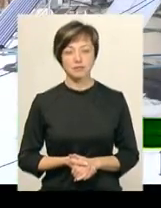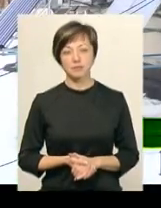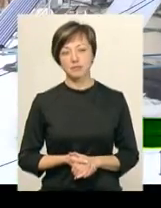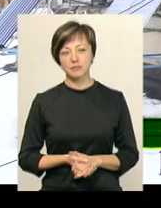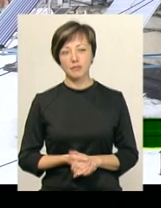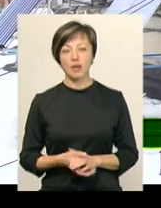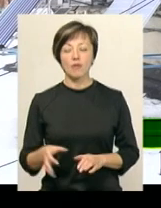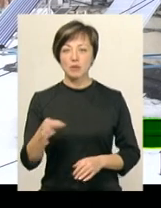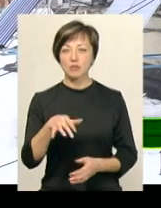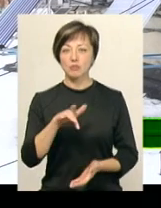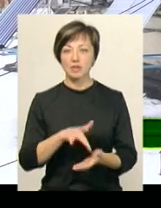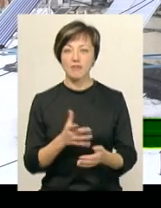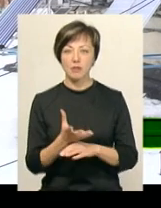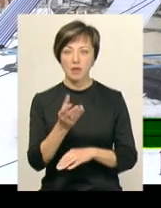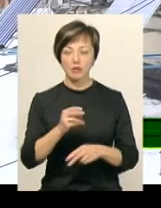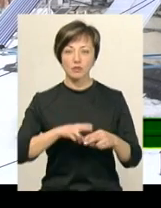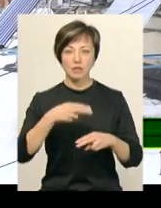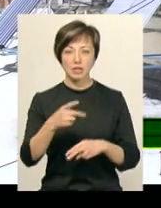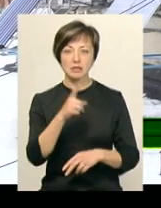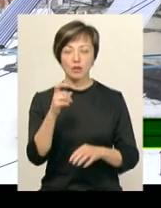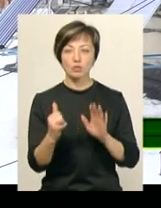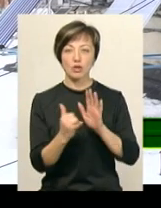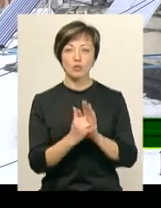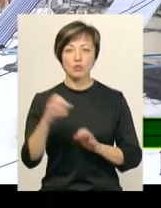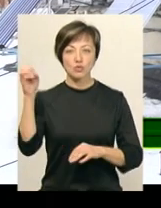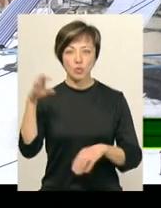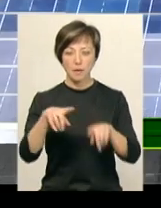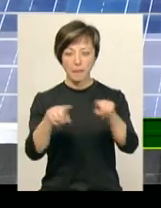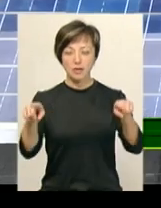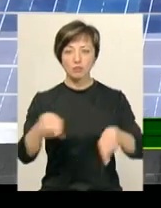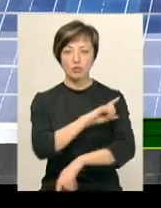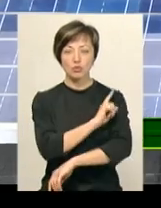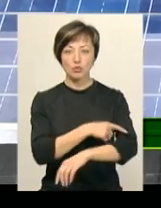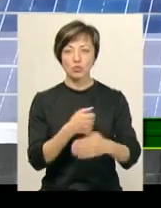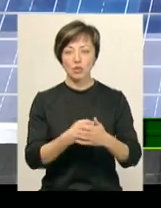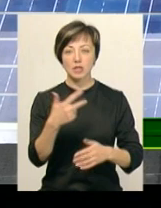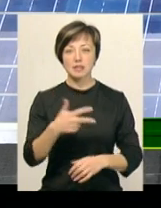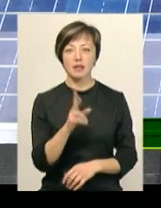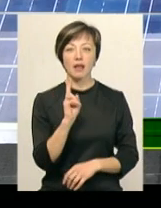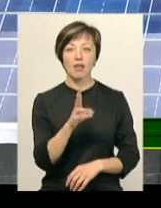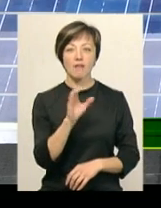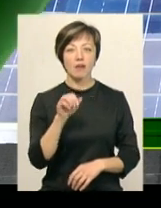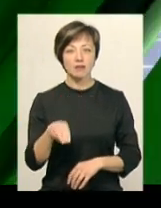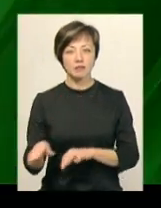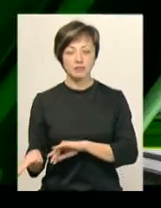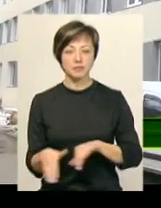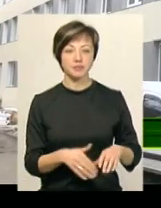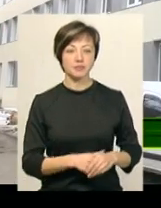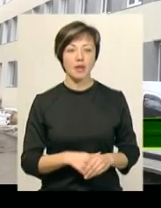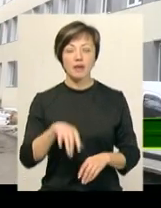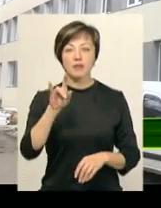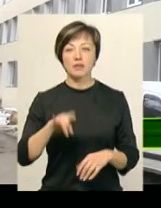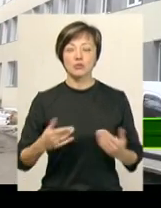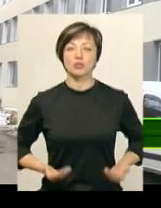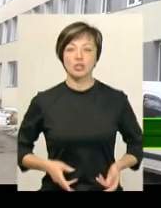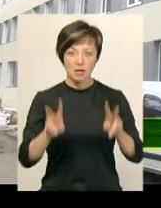В обласному центрі виплачують відшкодування за встановлення сонячних пластин потужністю до 30 кВт. Вікно